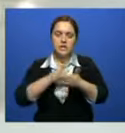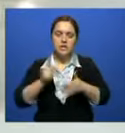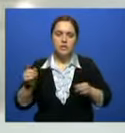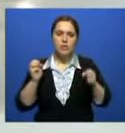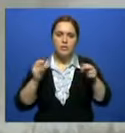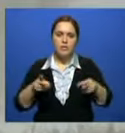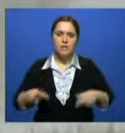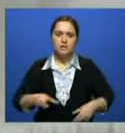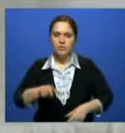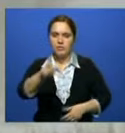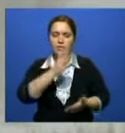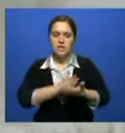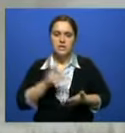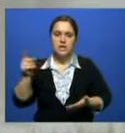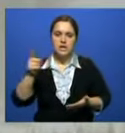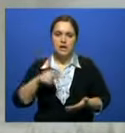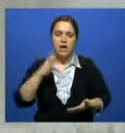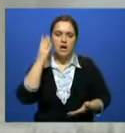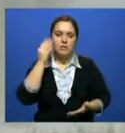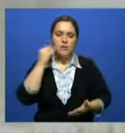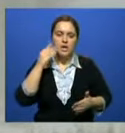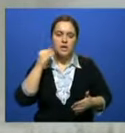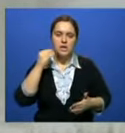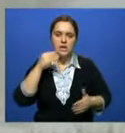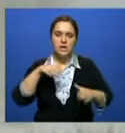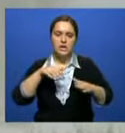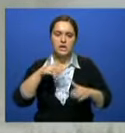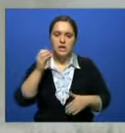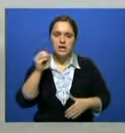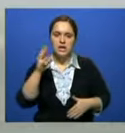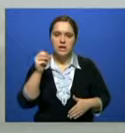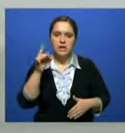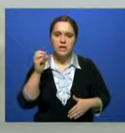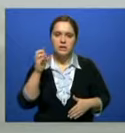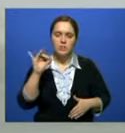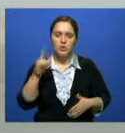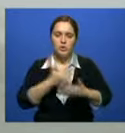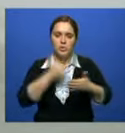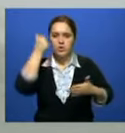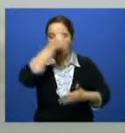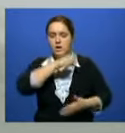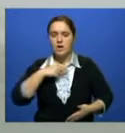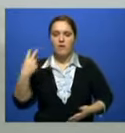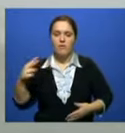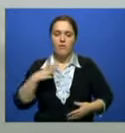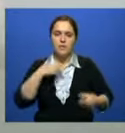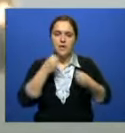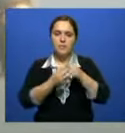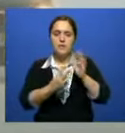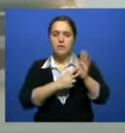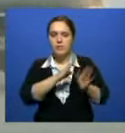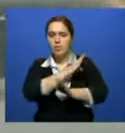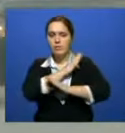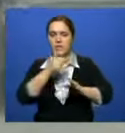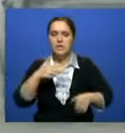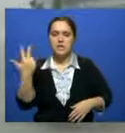опасном участке трассы республиканского значения Алматы-Екатеринбург. Только за прошлый год здесь произошло более 20 аварий, в которых семеро погибли и